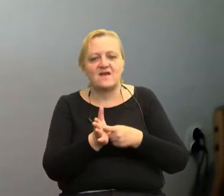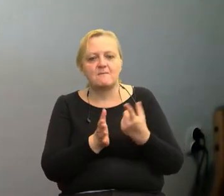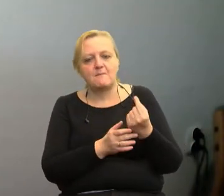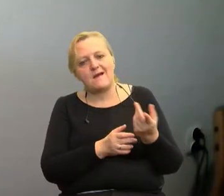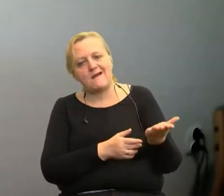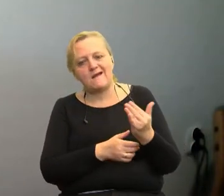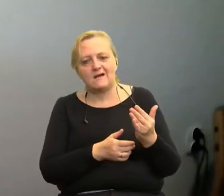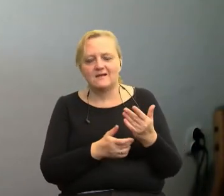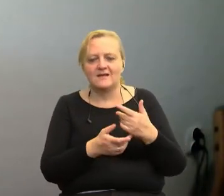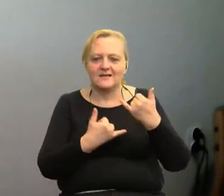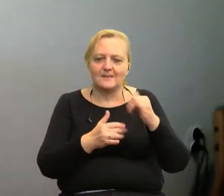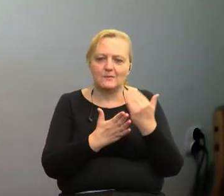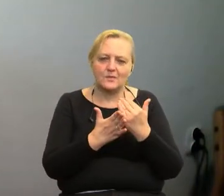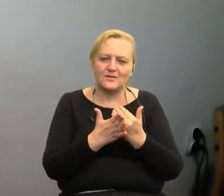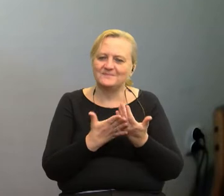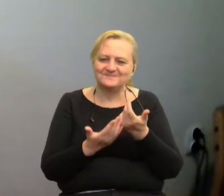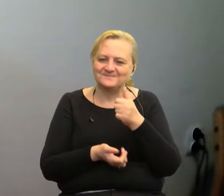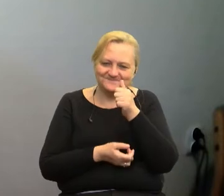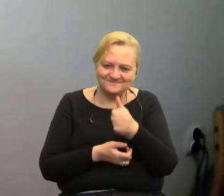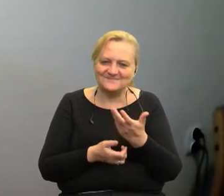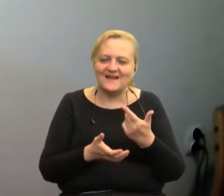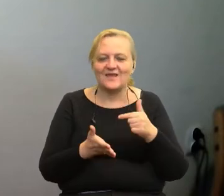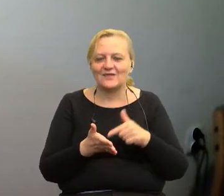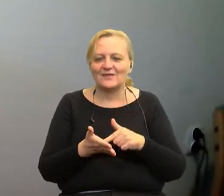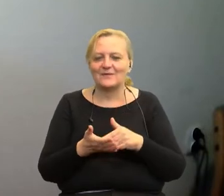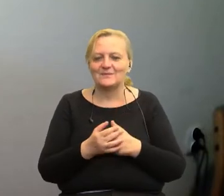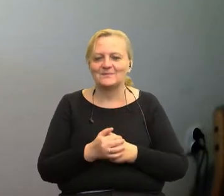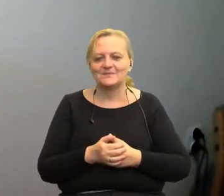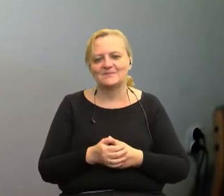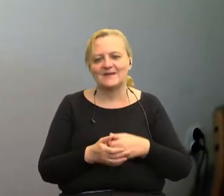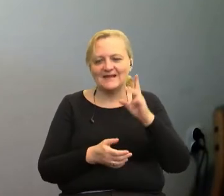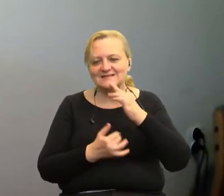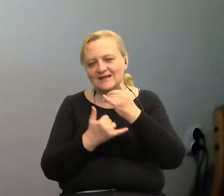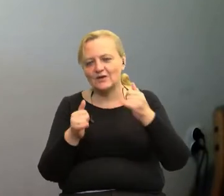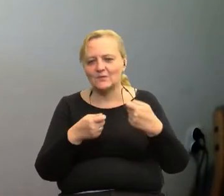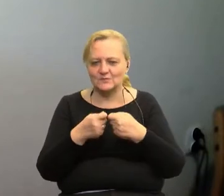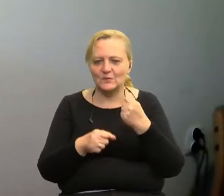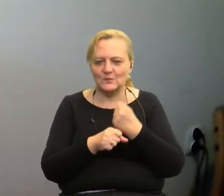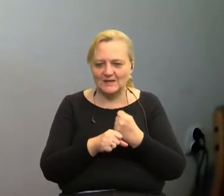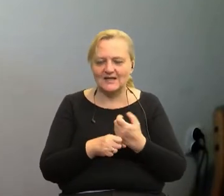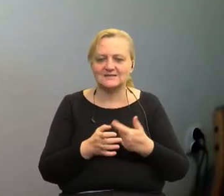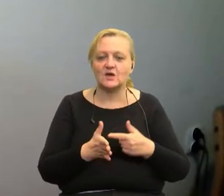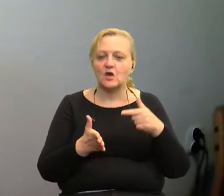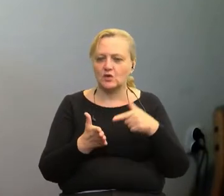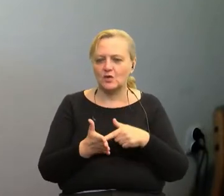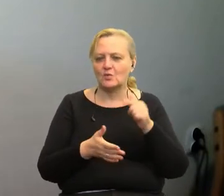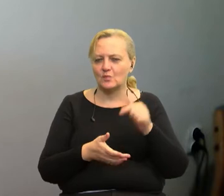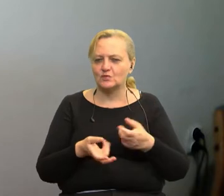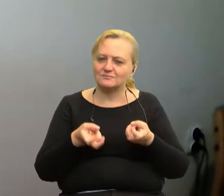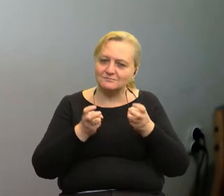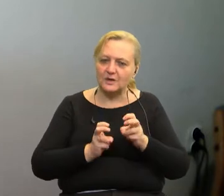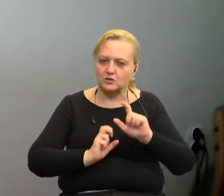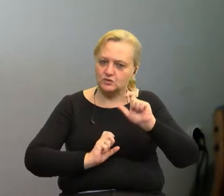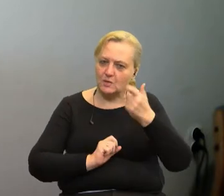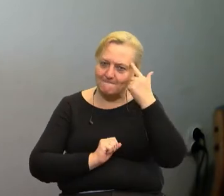innych programów, od jakichkolwiek instytucji współpracujących. Najpierw musimy stworzyć coś,